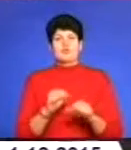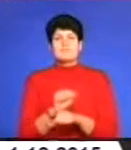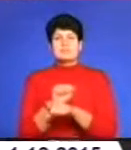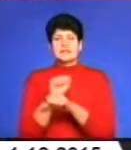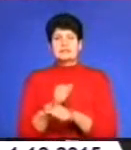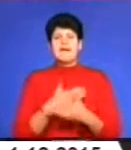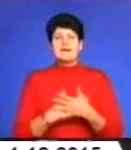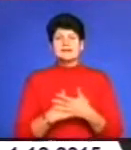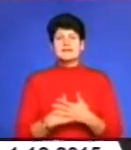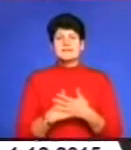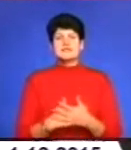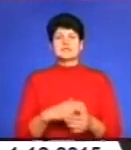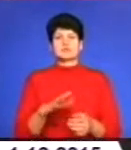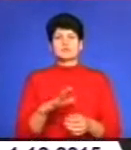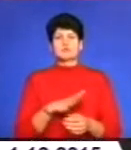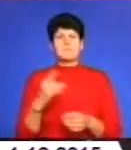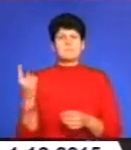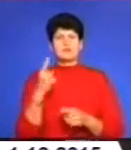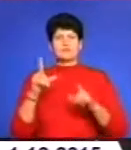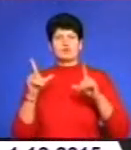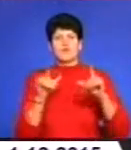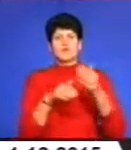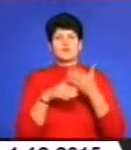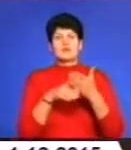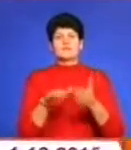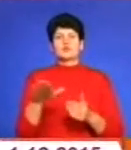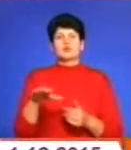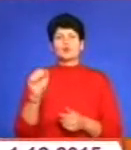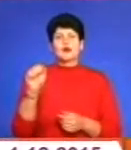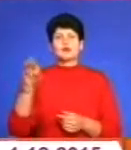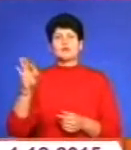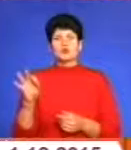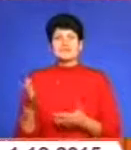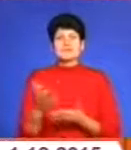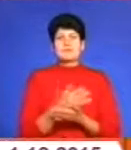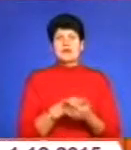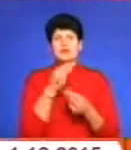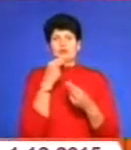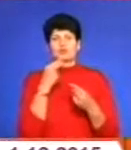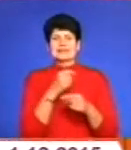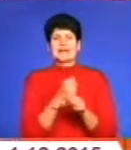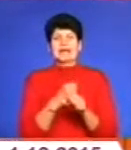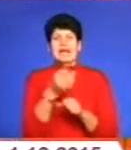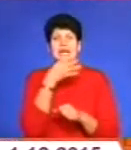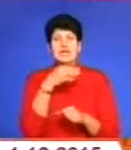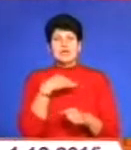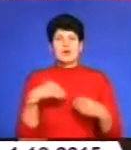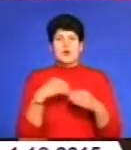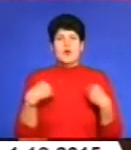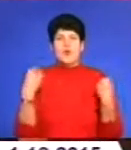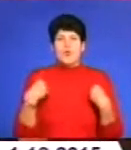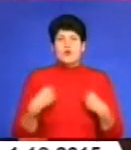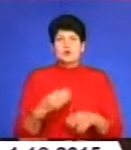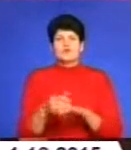Активісти «Автомайдану» одними з перших поїхали волонтерами у зону АТО. Вони збирали продукти, ліки, одяг, зуття і інші